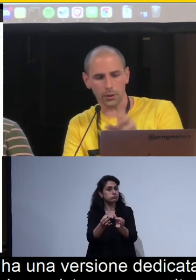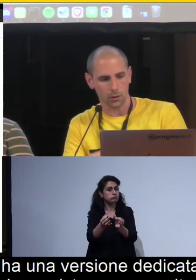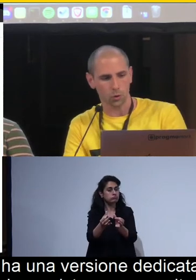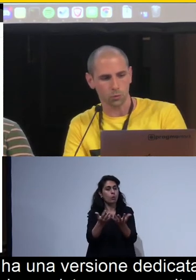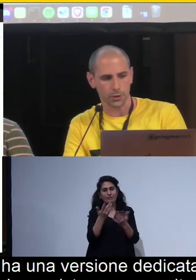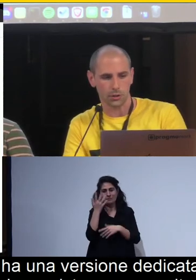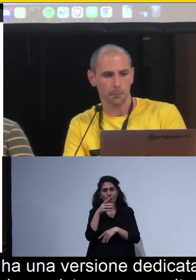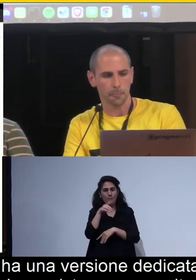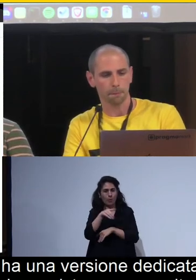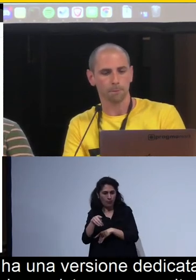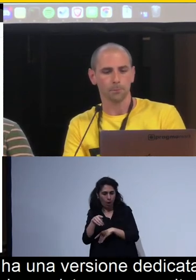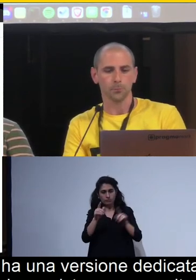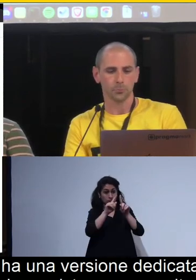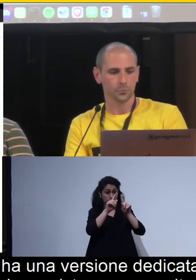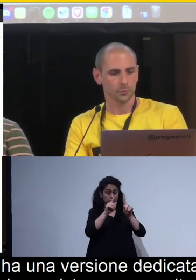PowerPoint o su un PC.